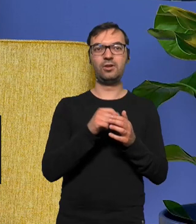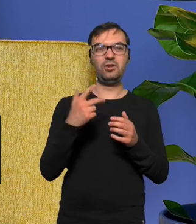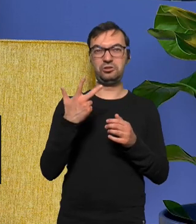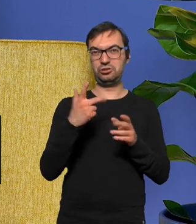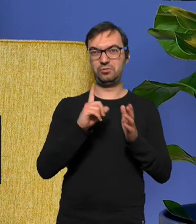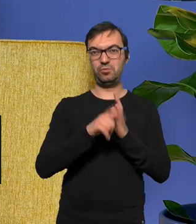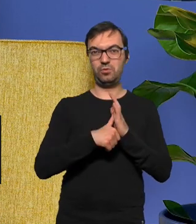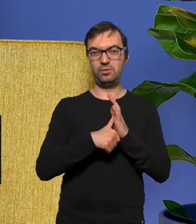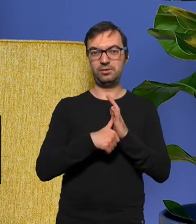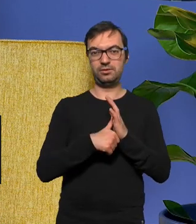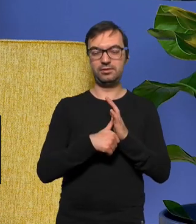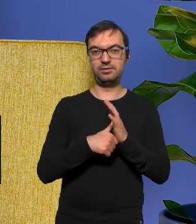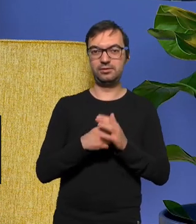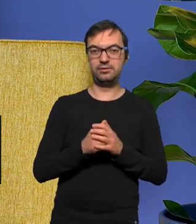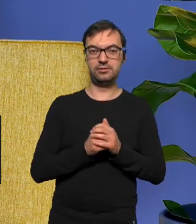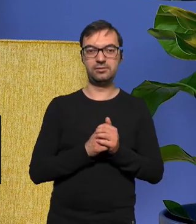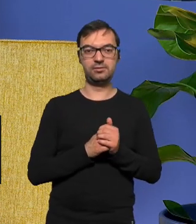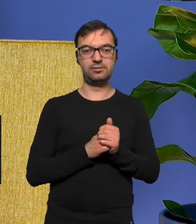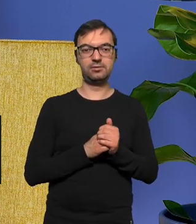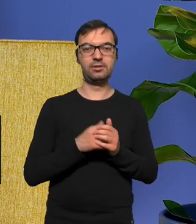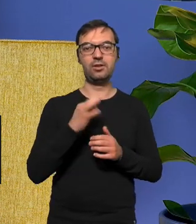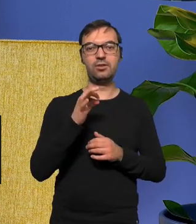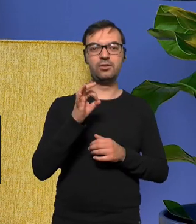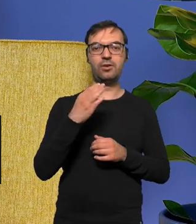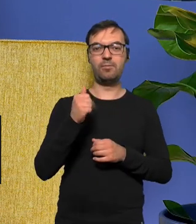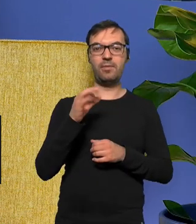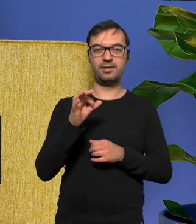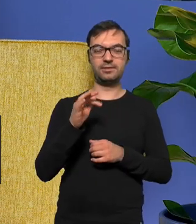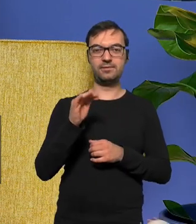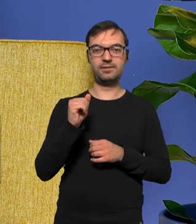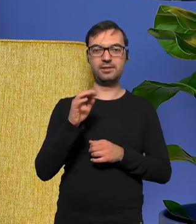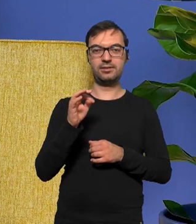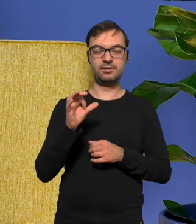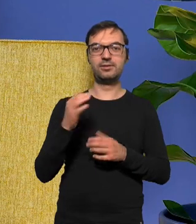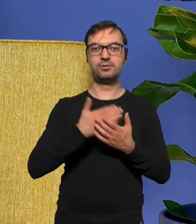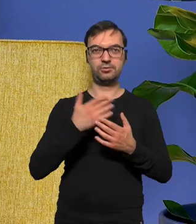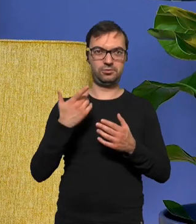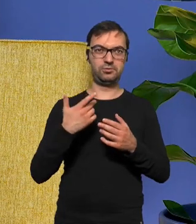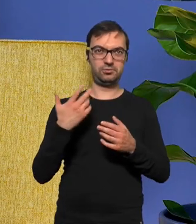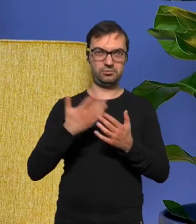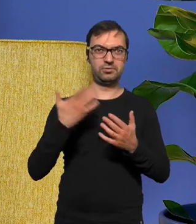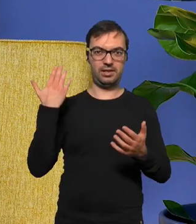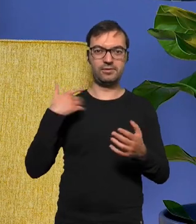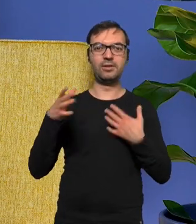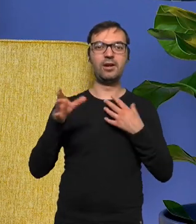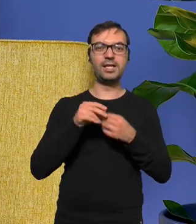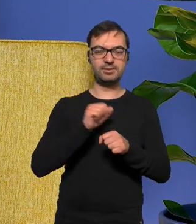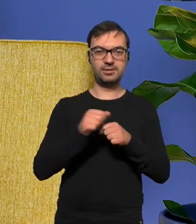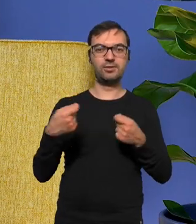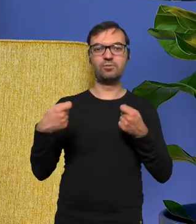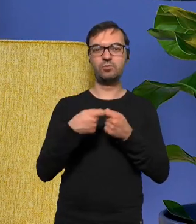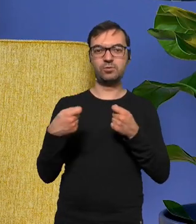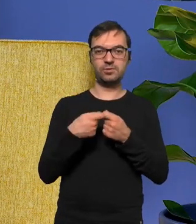w zasadzie bawi się z nami i jest w tym z nami tworzy tą rytmiczną